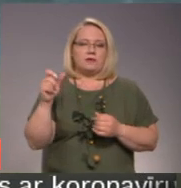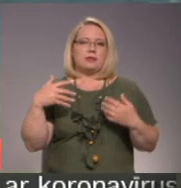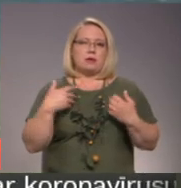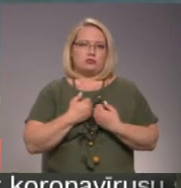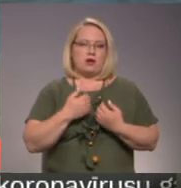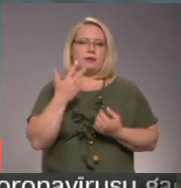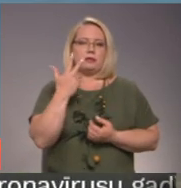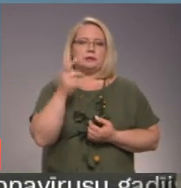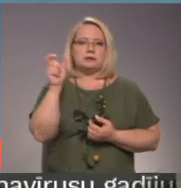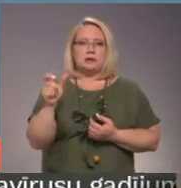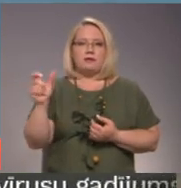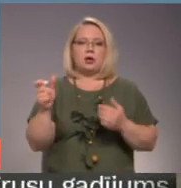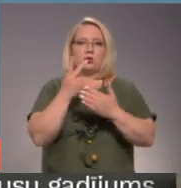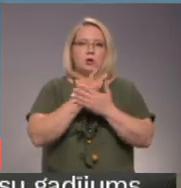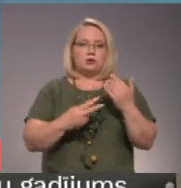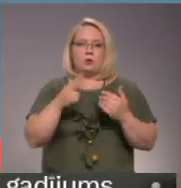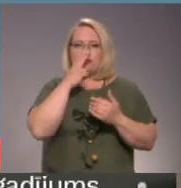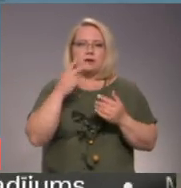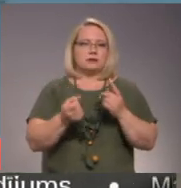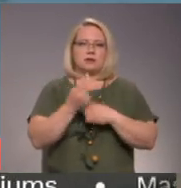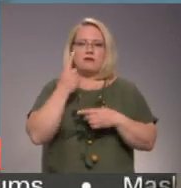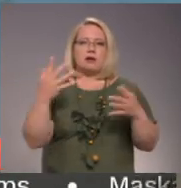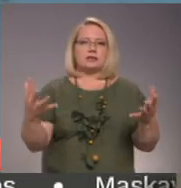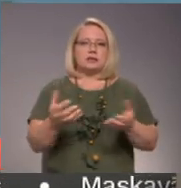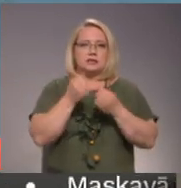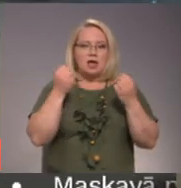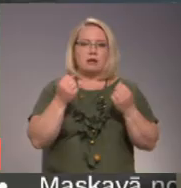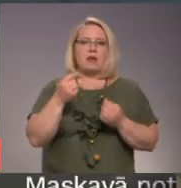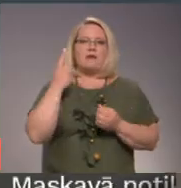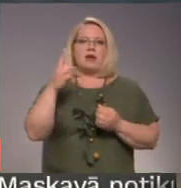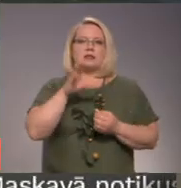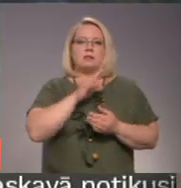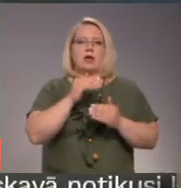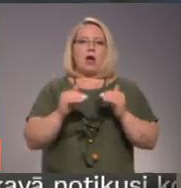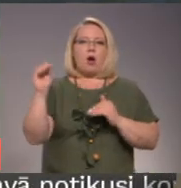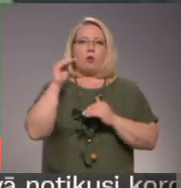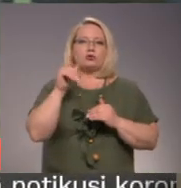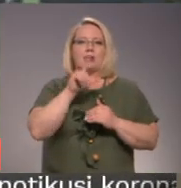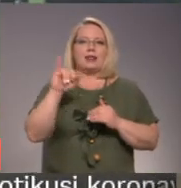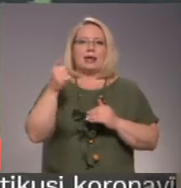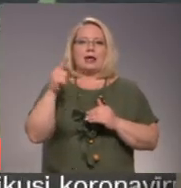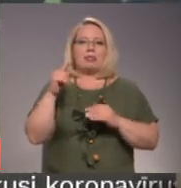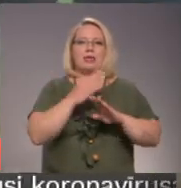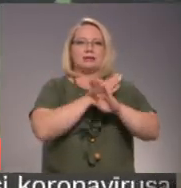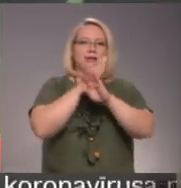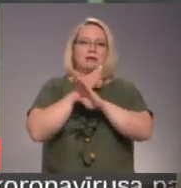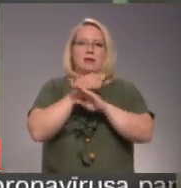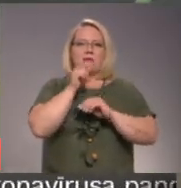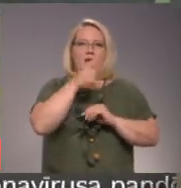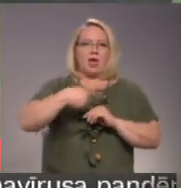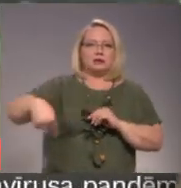tris cilvēki, kurus neizdos izglābt. Viens notikums bija augšlīgātnē. Augšlīgātnes dzirno ezera.